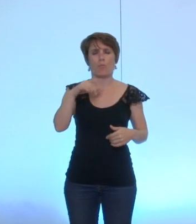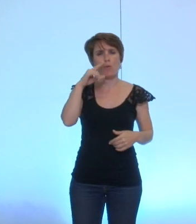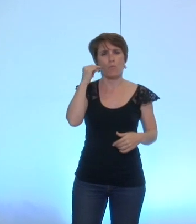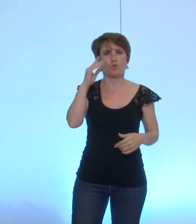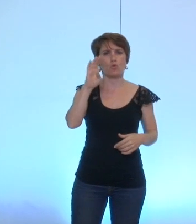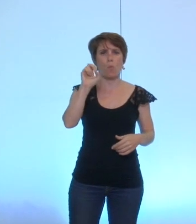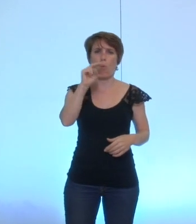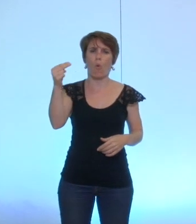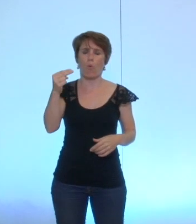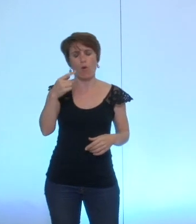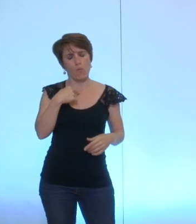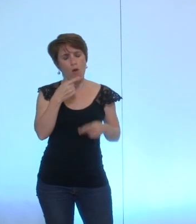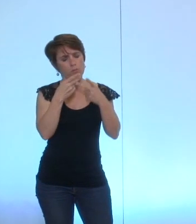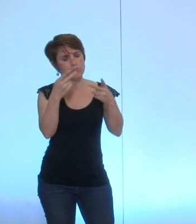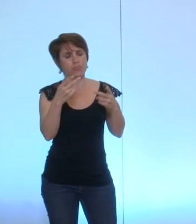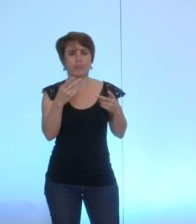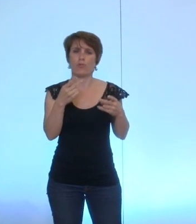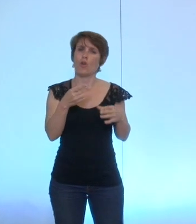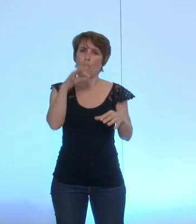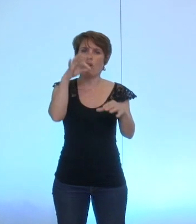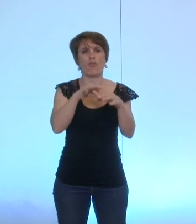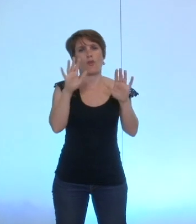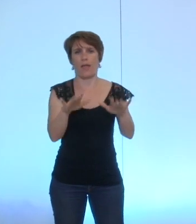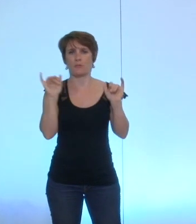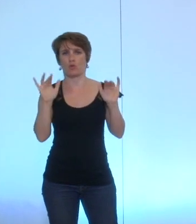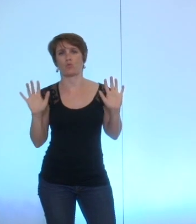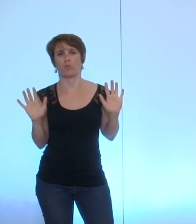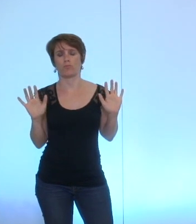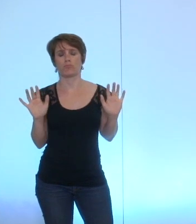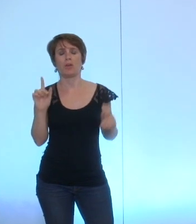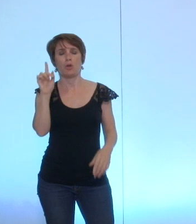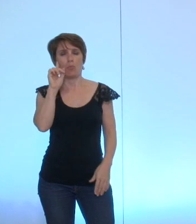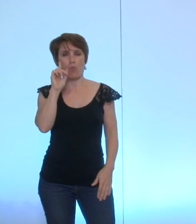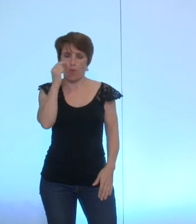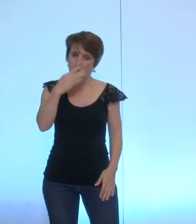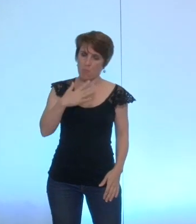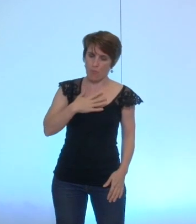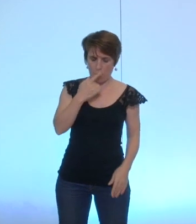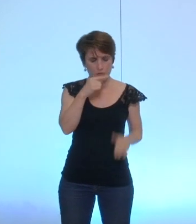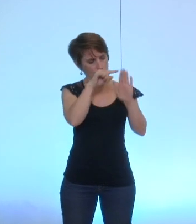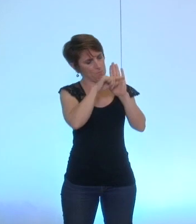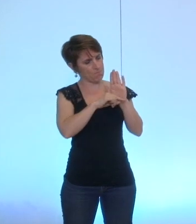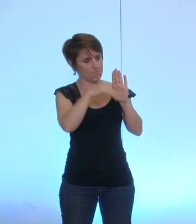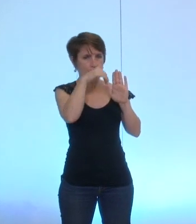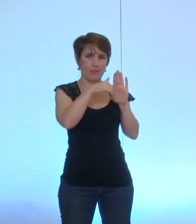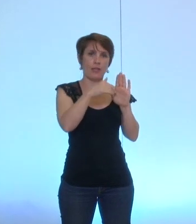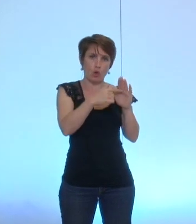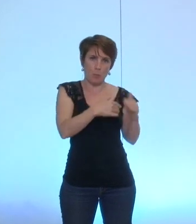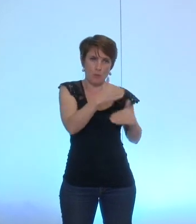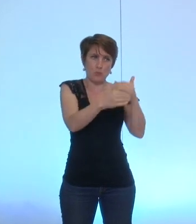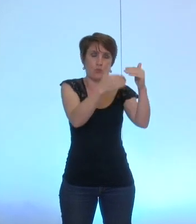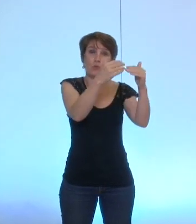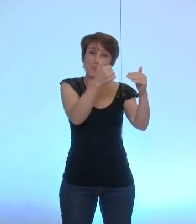moi je m'abstiendrai parce que je considère que il y a des avancées mais que vous auriez pu mieux faire